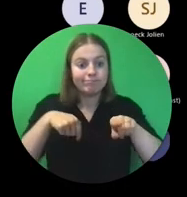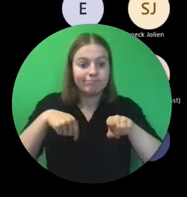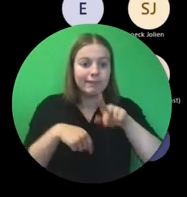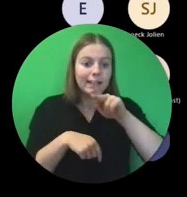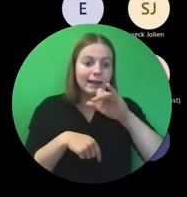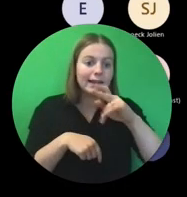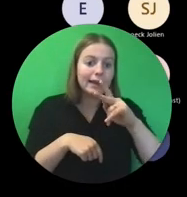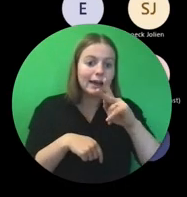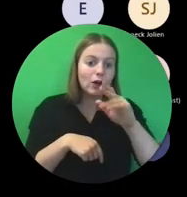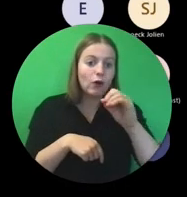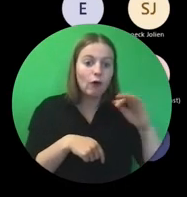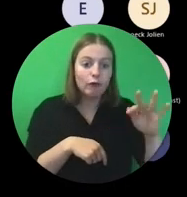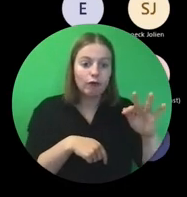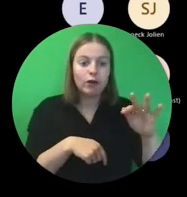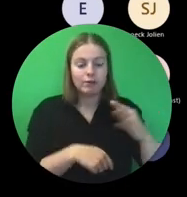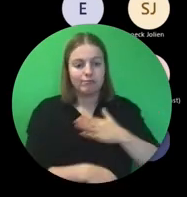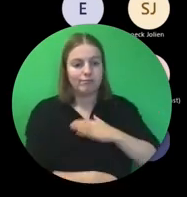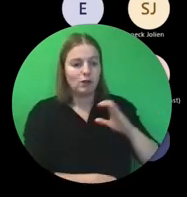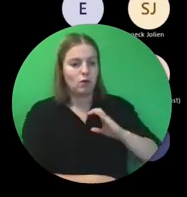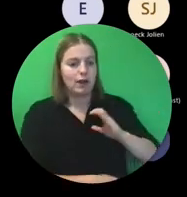de handen van mijn EPOS-coop.